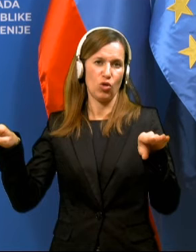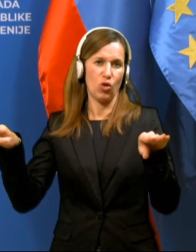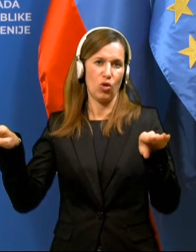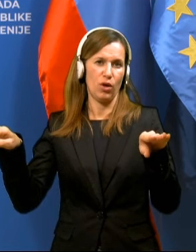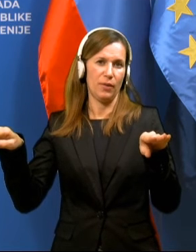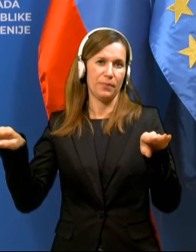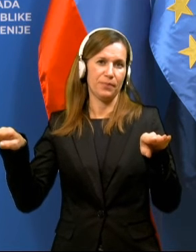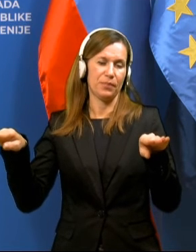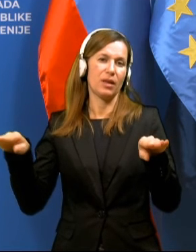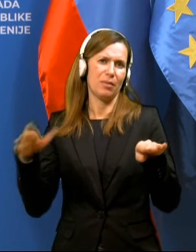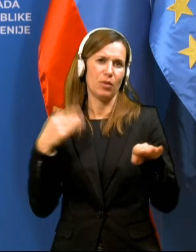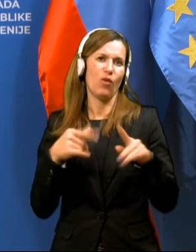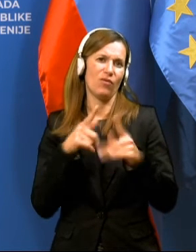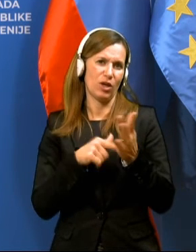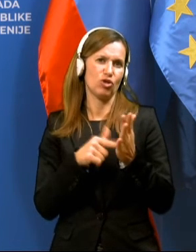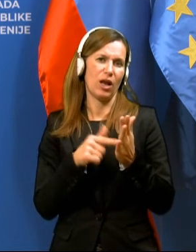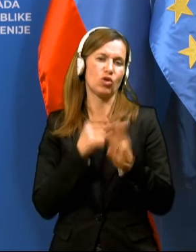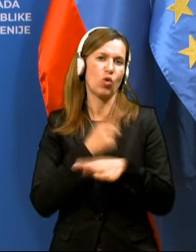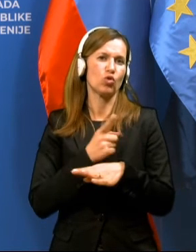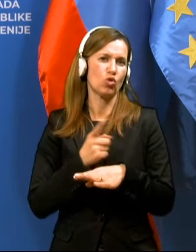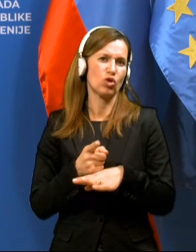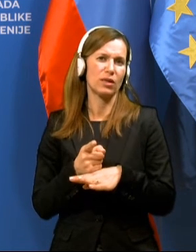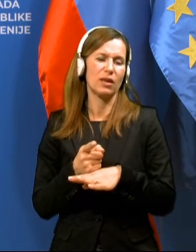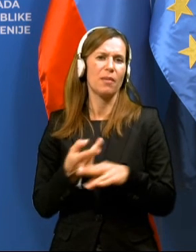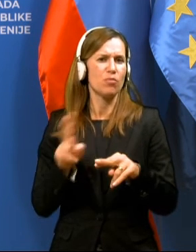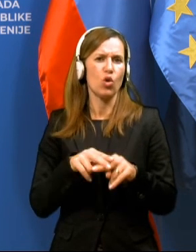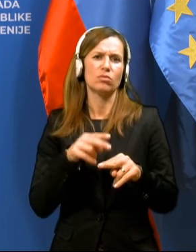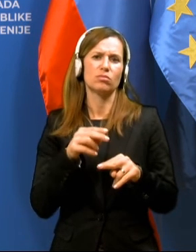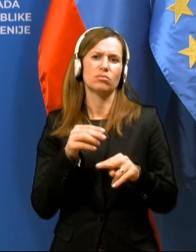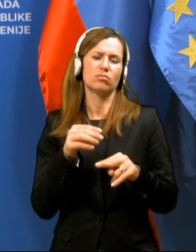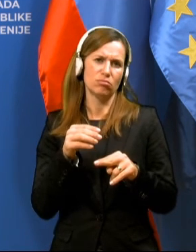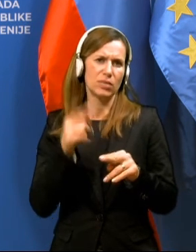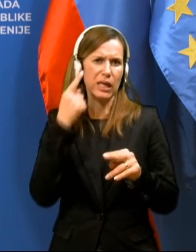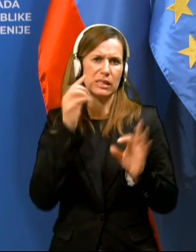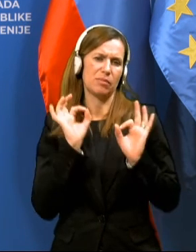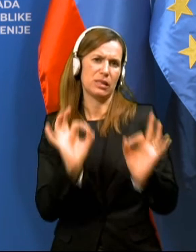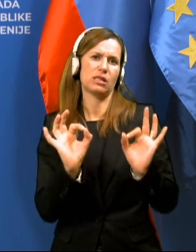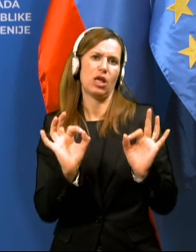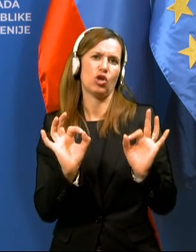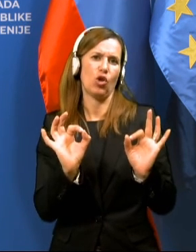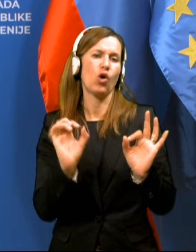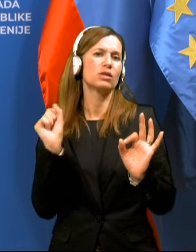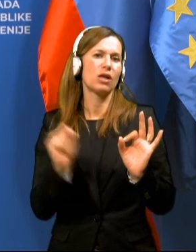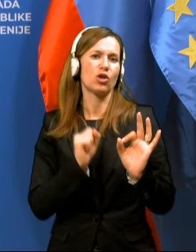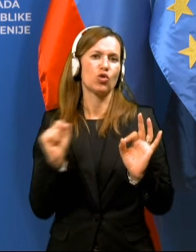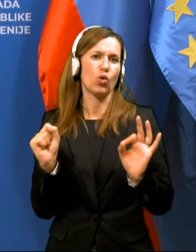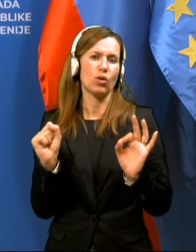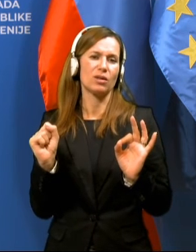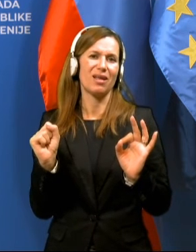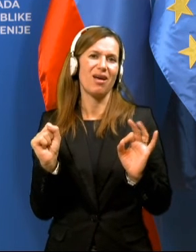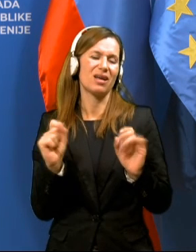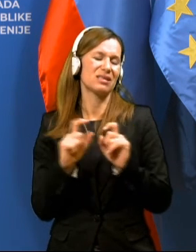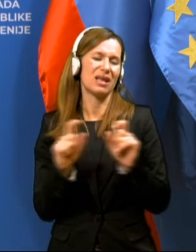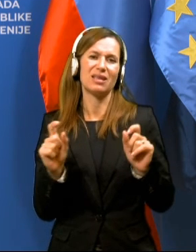veliko krat odločanje bolj restriktivno in seveda smiselno zaradi tega, da nam zaradi